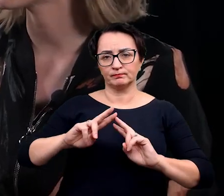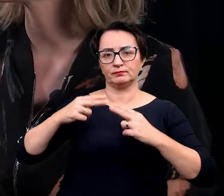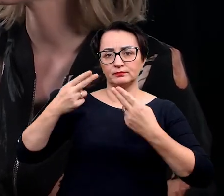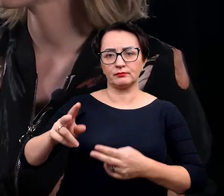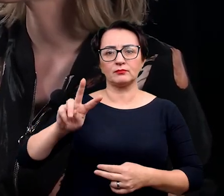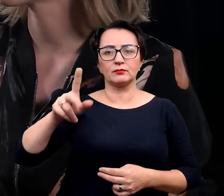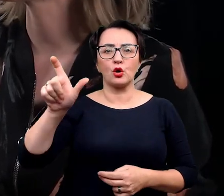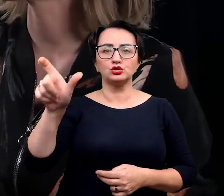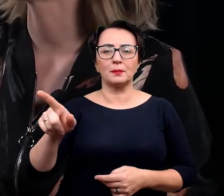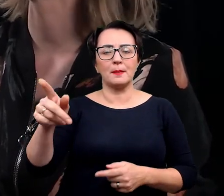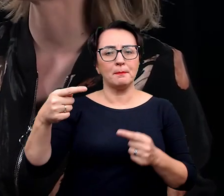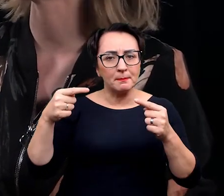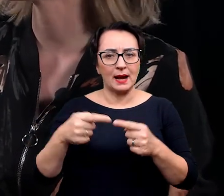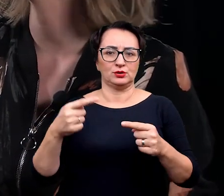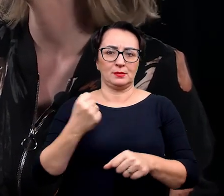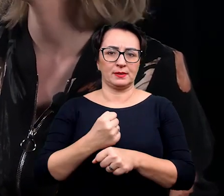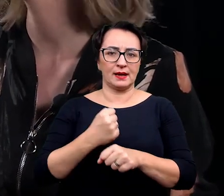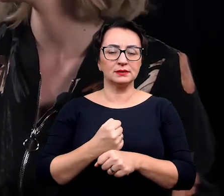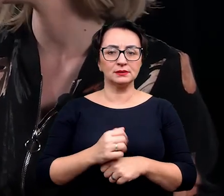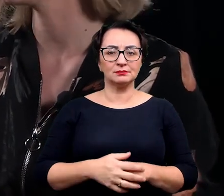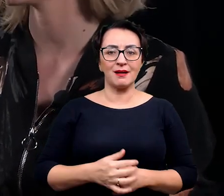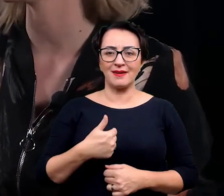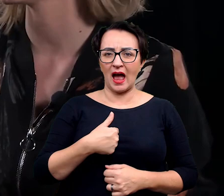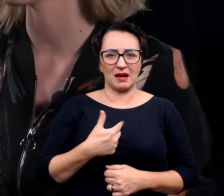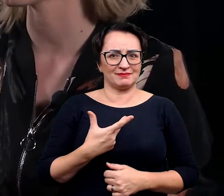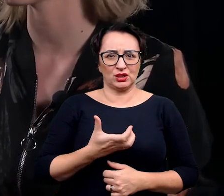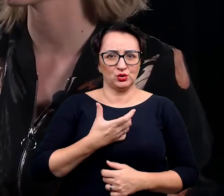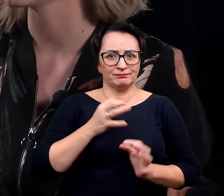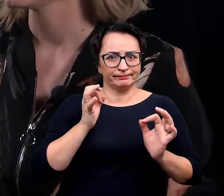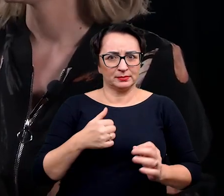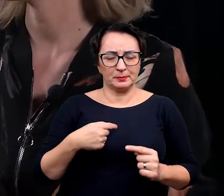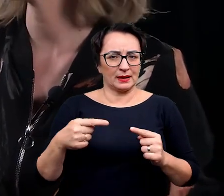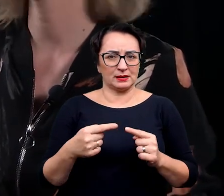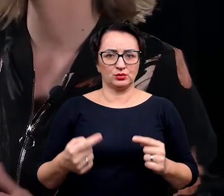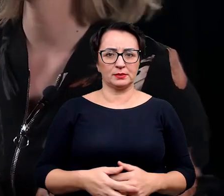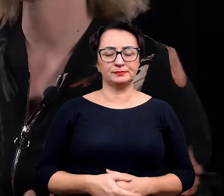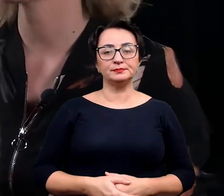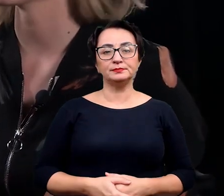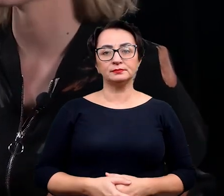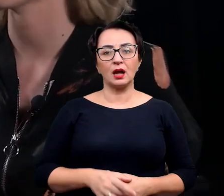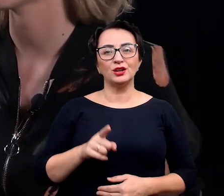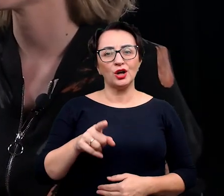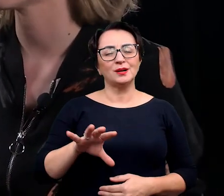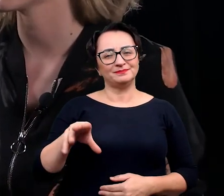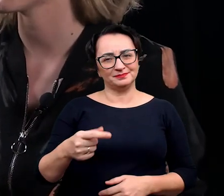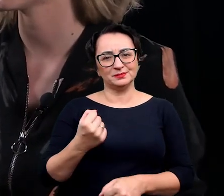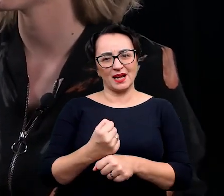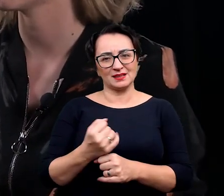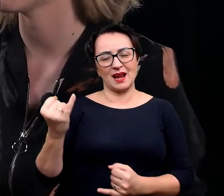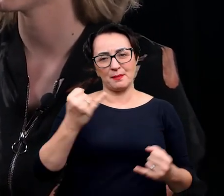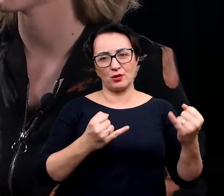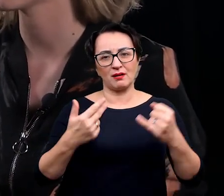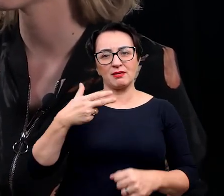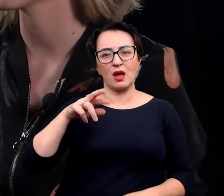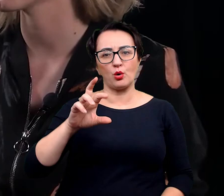złożona na ręce kogoś, kto ma predyspozycję. Ja zdecydowanie się nie czułam na siłach. Natomiast to też jest taka specyfika pracy